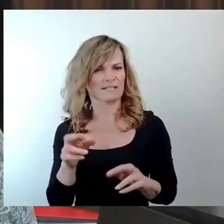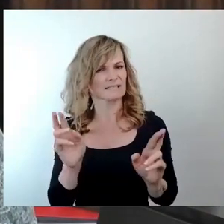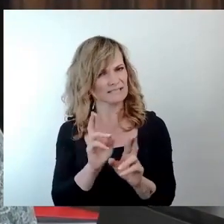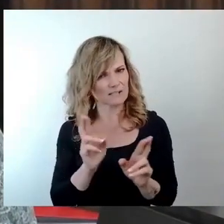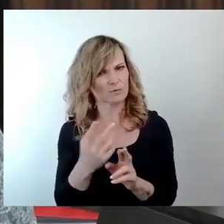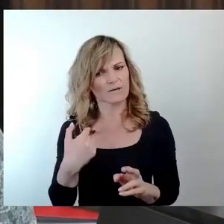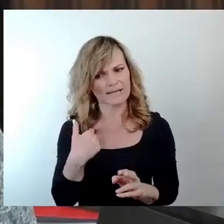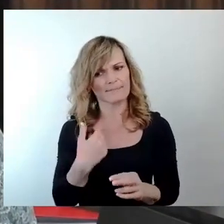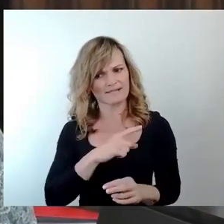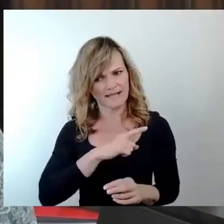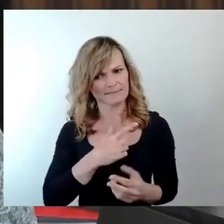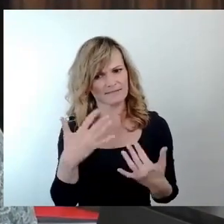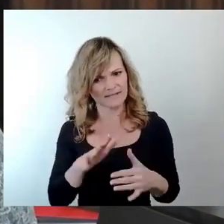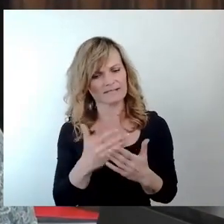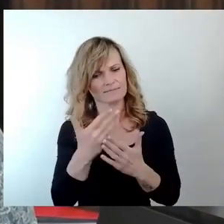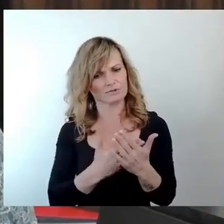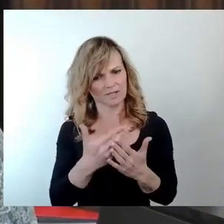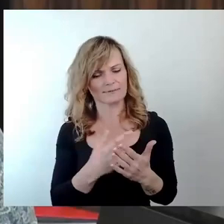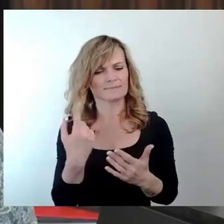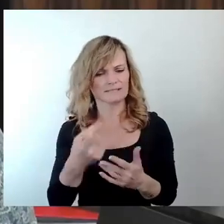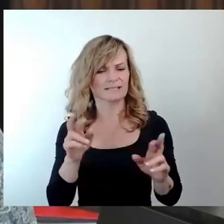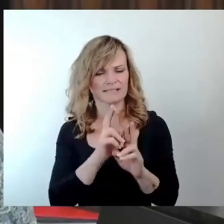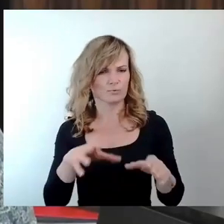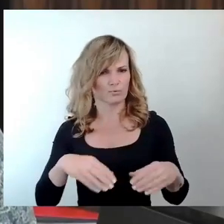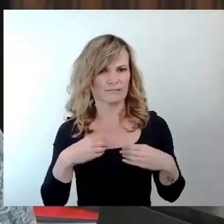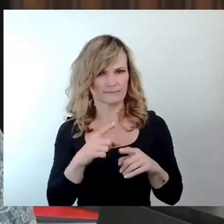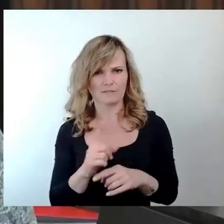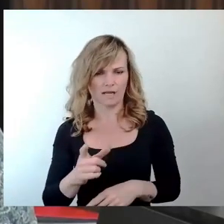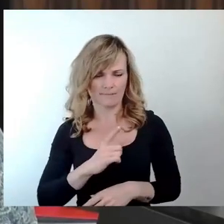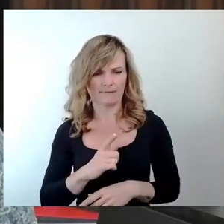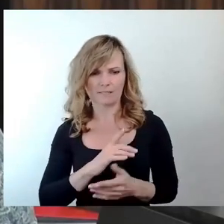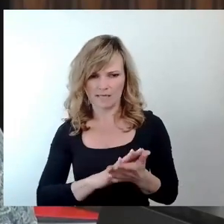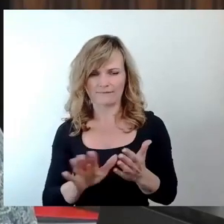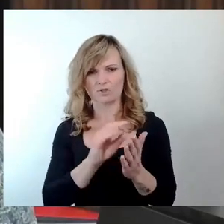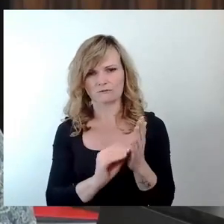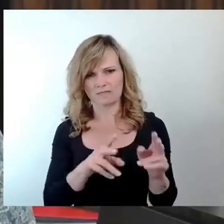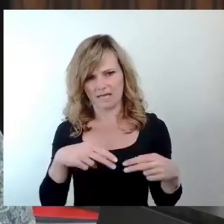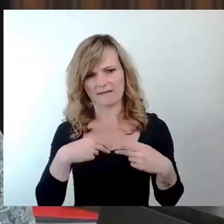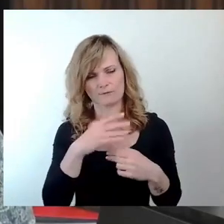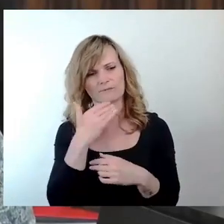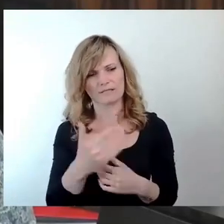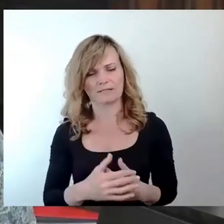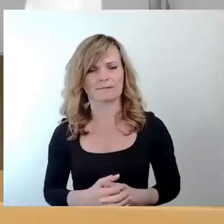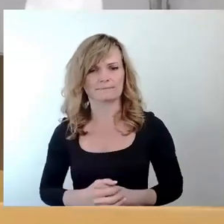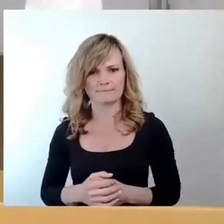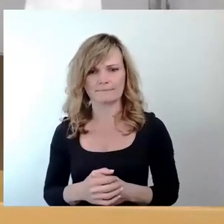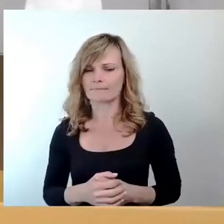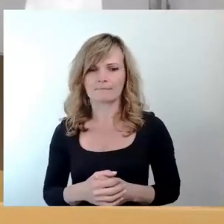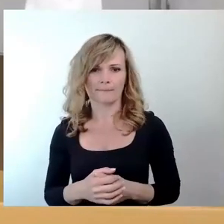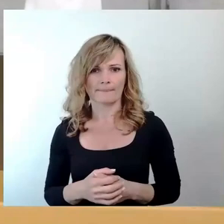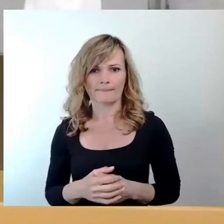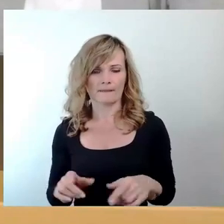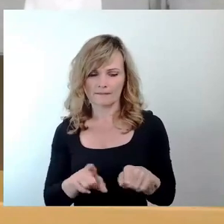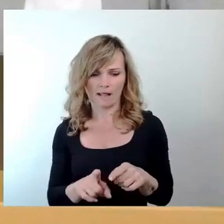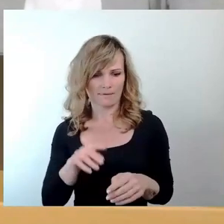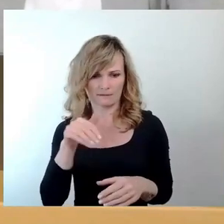habe, eben nicht zu übernehmen sind. Aber ich warte dann gerne auch auf die schriftliche Antwort. Vielen Dank. Es wird jetzt nichts anderes drinstehen zu